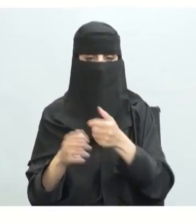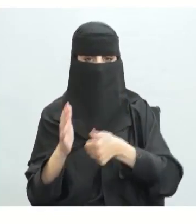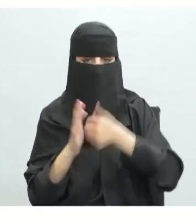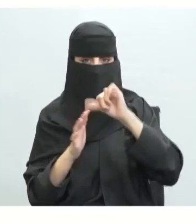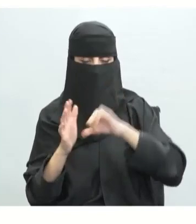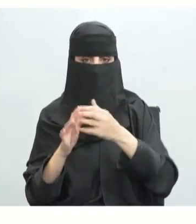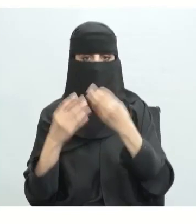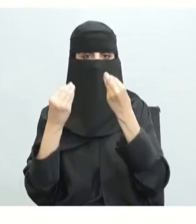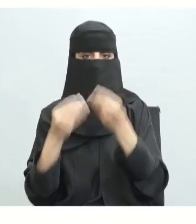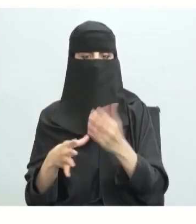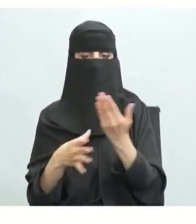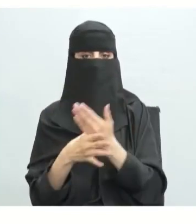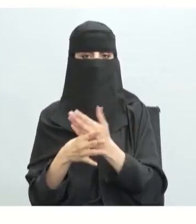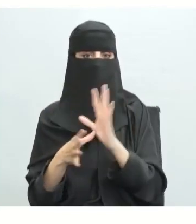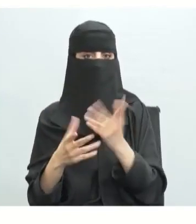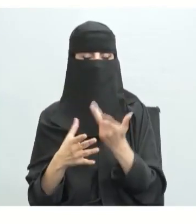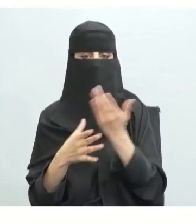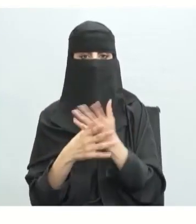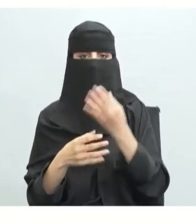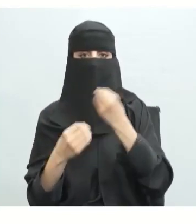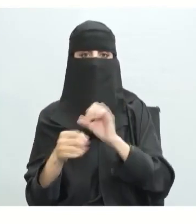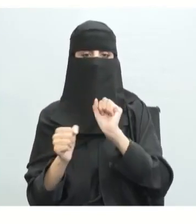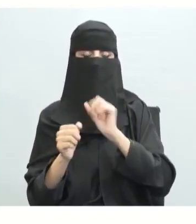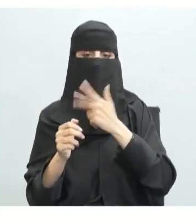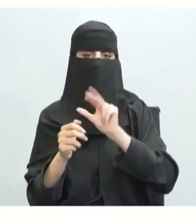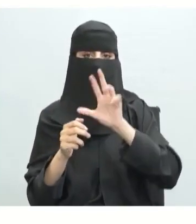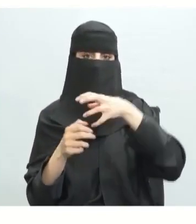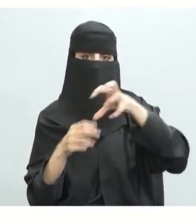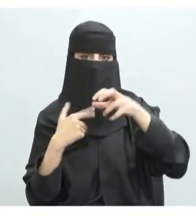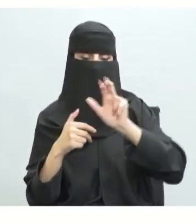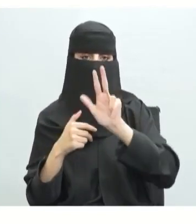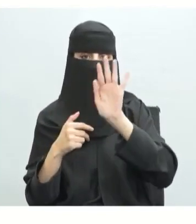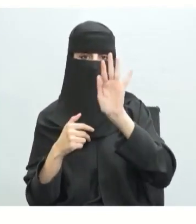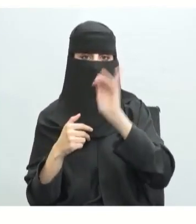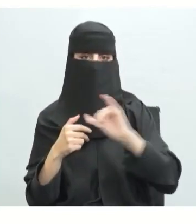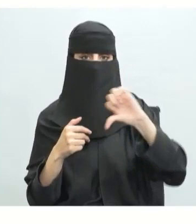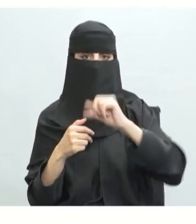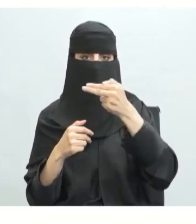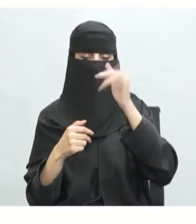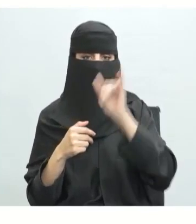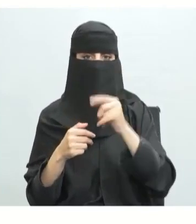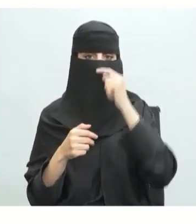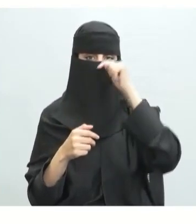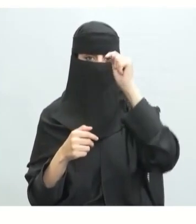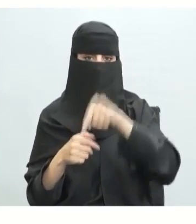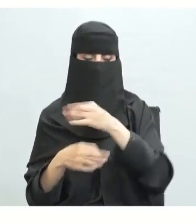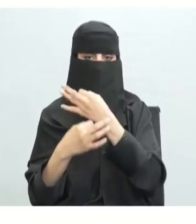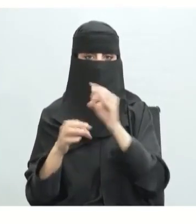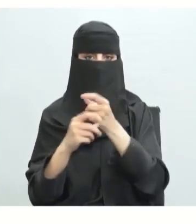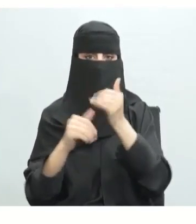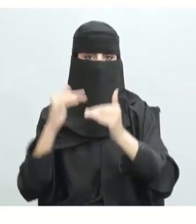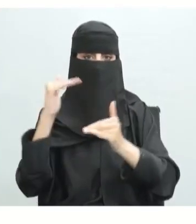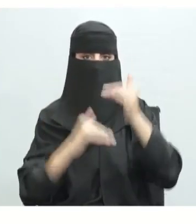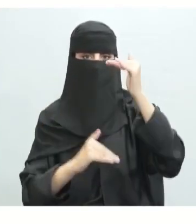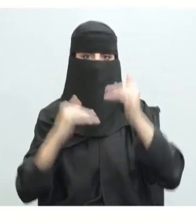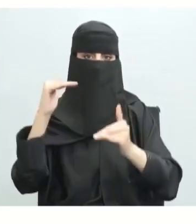البقاء والاستمرار بالرغم من سطوة الحزب الشيوعي في الدولة الاشتراكية وإصراره على فرضها بالقوة إن